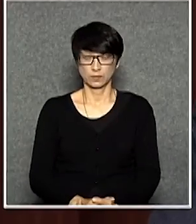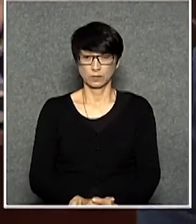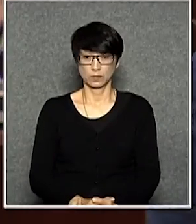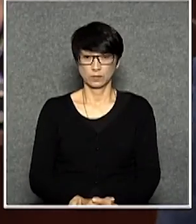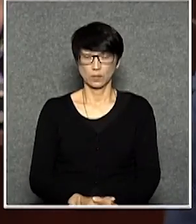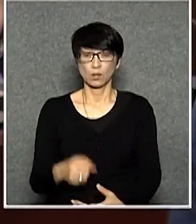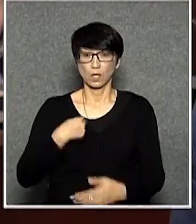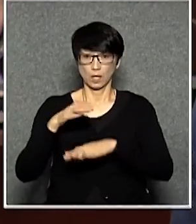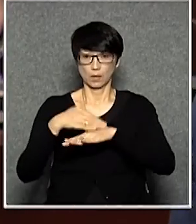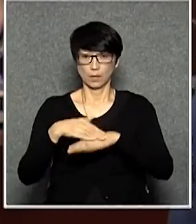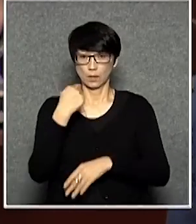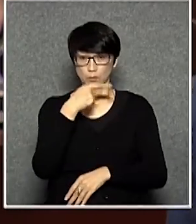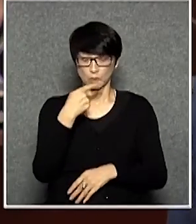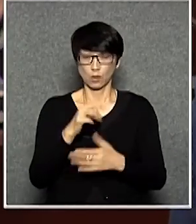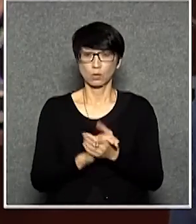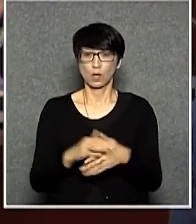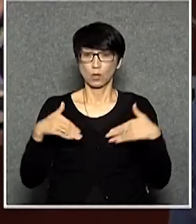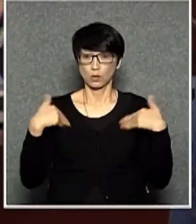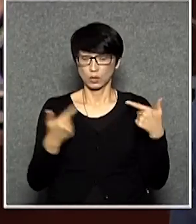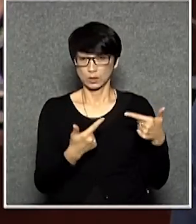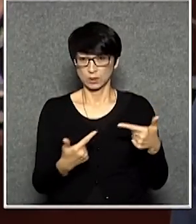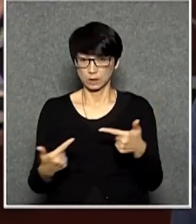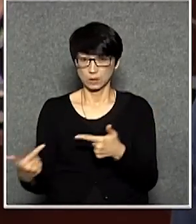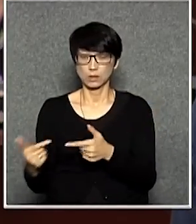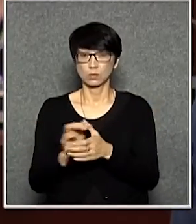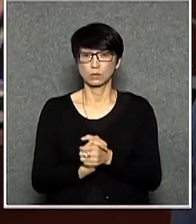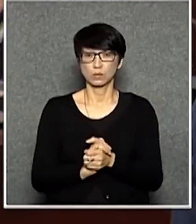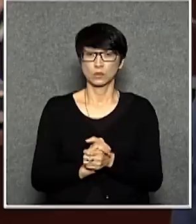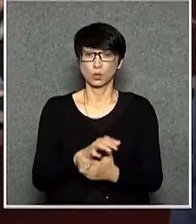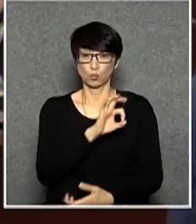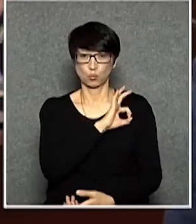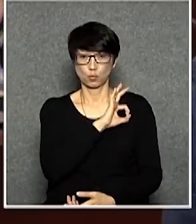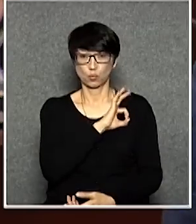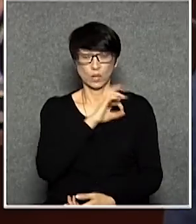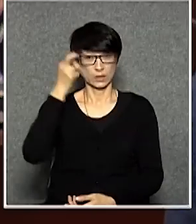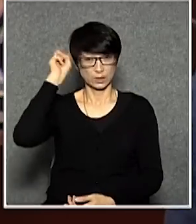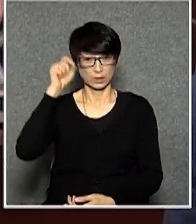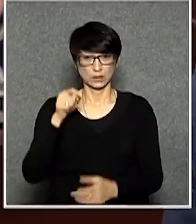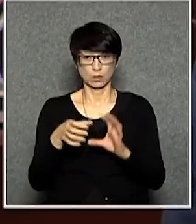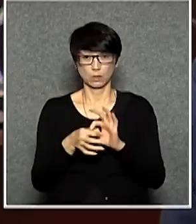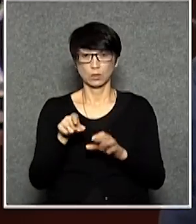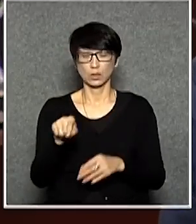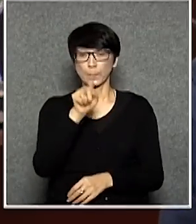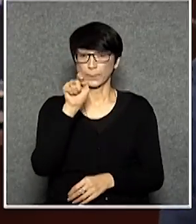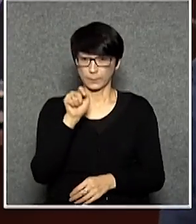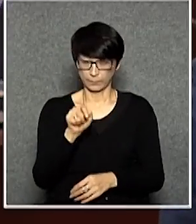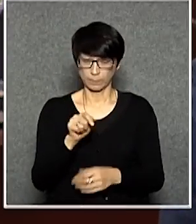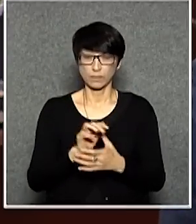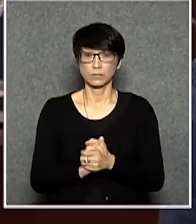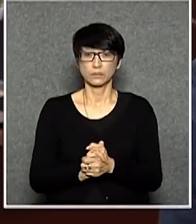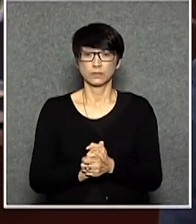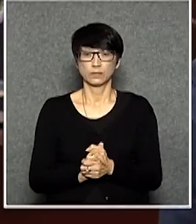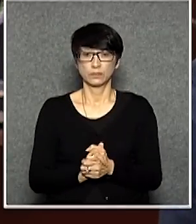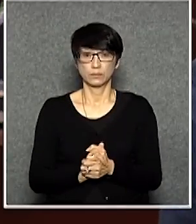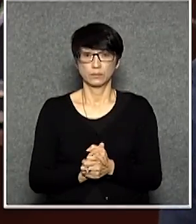如我剛才說我是樂意繼續去跟議會研究這一方面的問題即使是那個